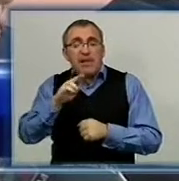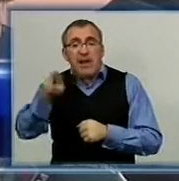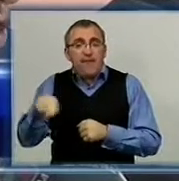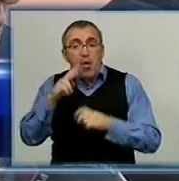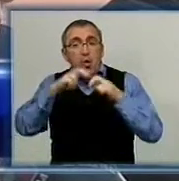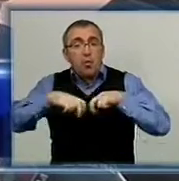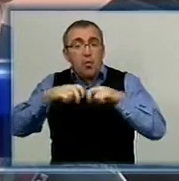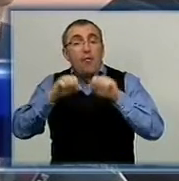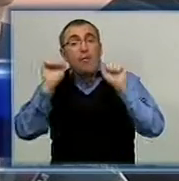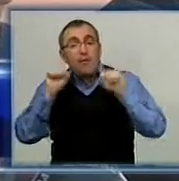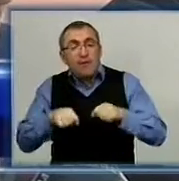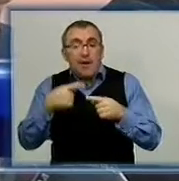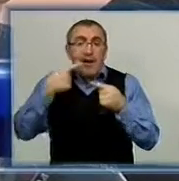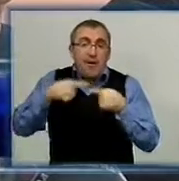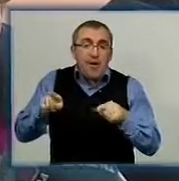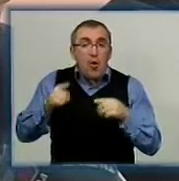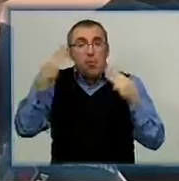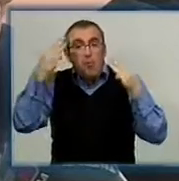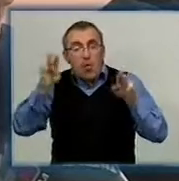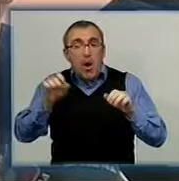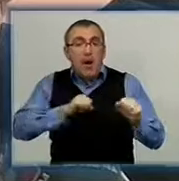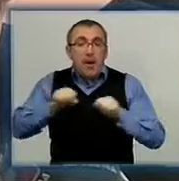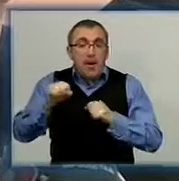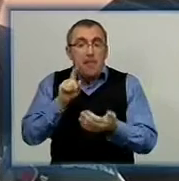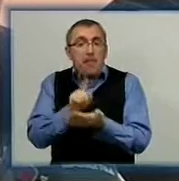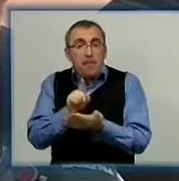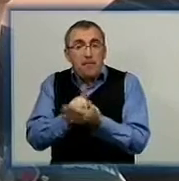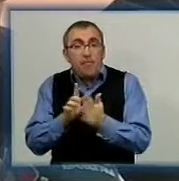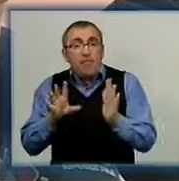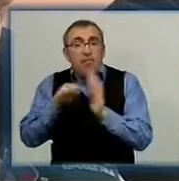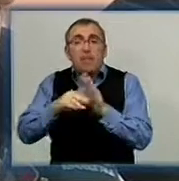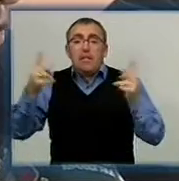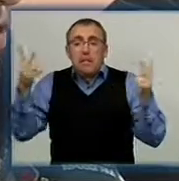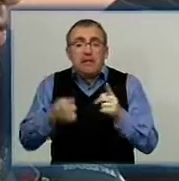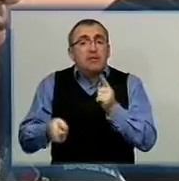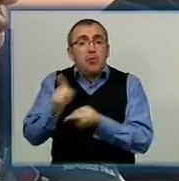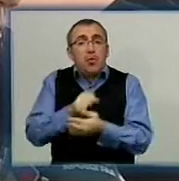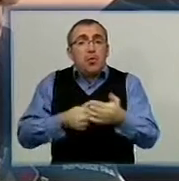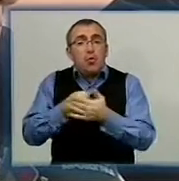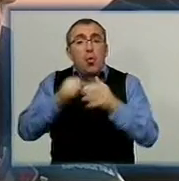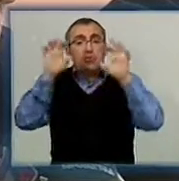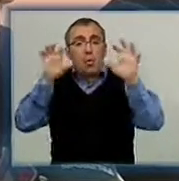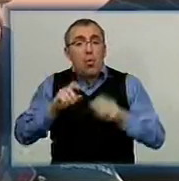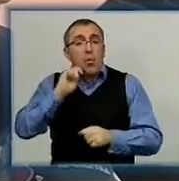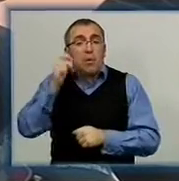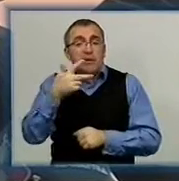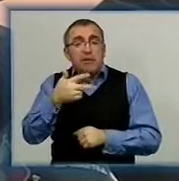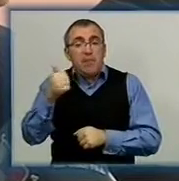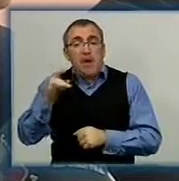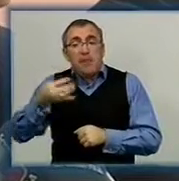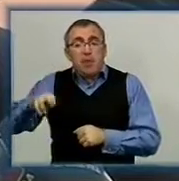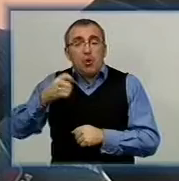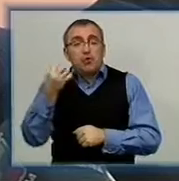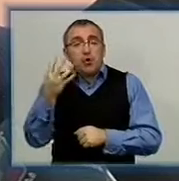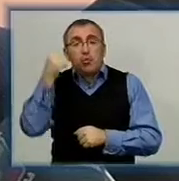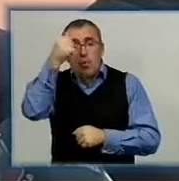розглянути можливі альтернативні моделі адміністрування ПДВ, внести необхідні зміни до закону України від 31 липня 2014